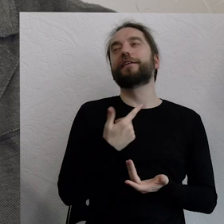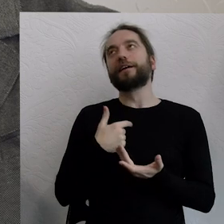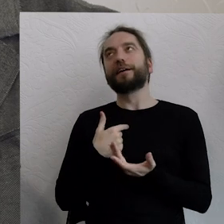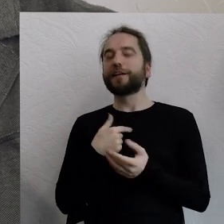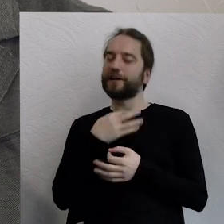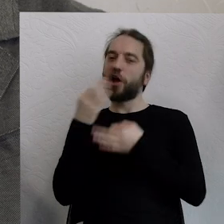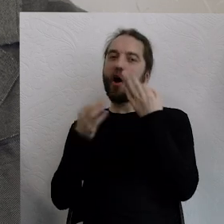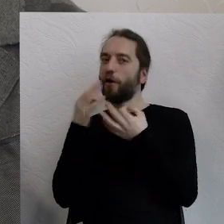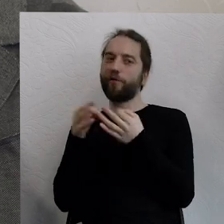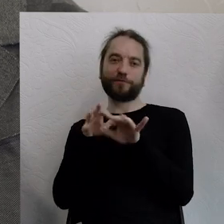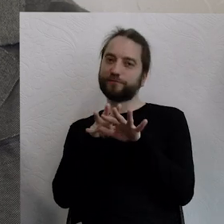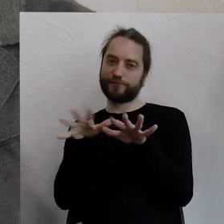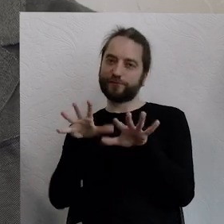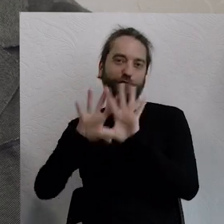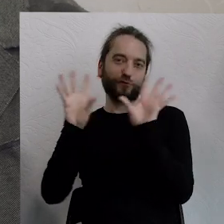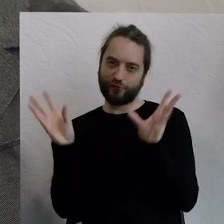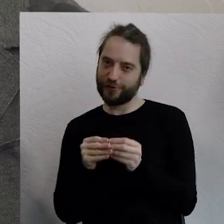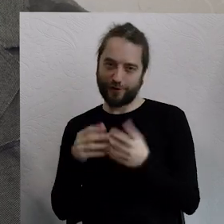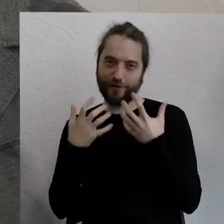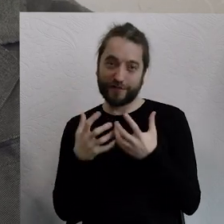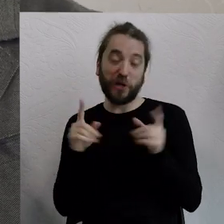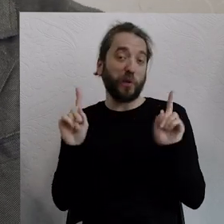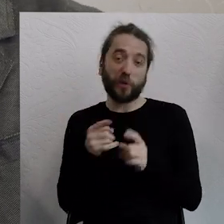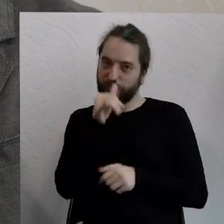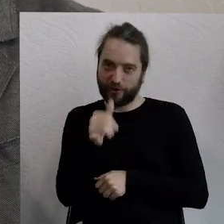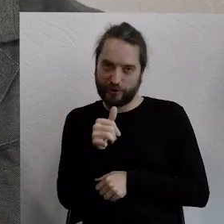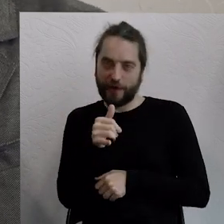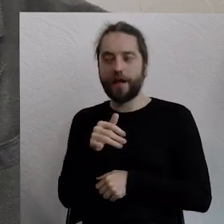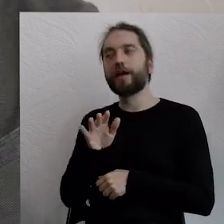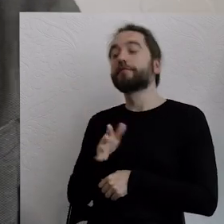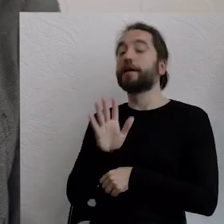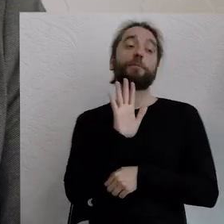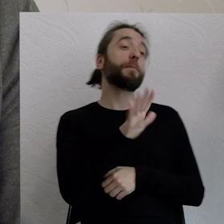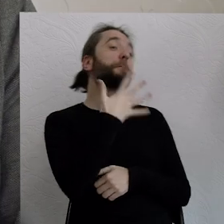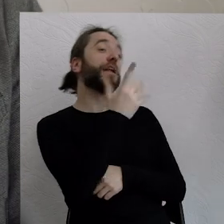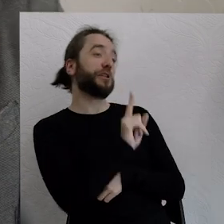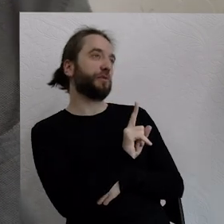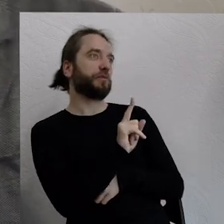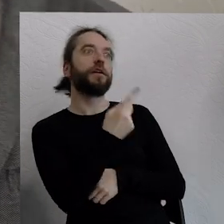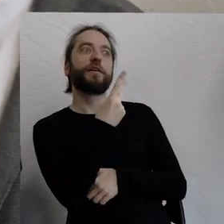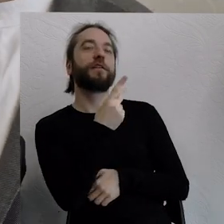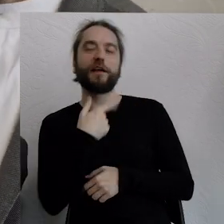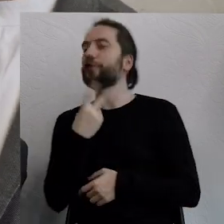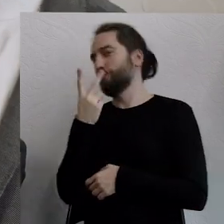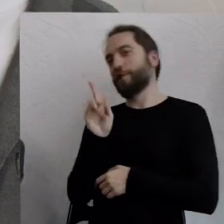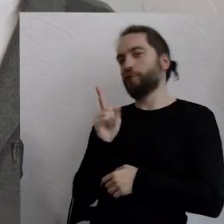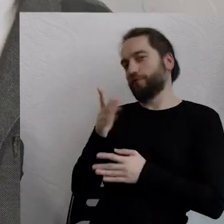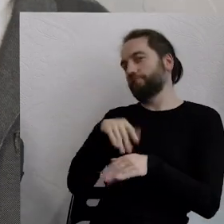a ciężko jest powiedzieć naraz o wszystkim i zrobić to kruszką. Masz pięć minut. Dwie mi wystarczą.